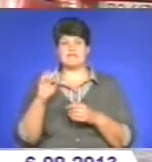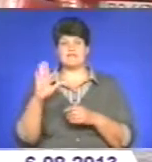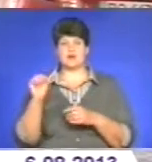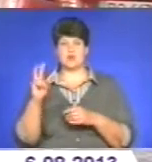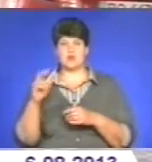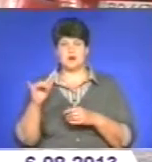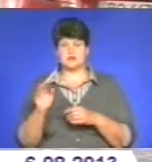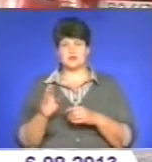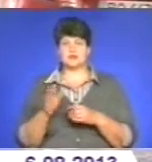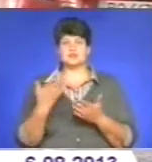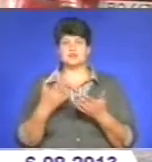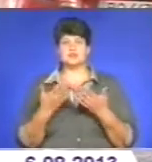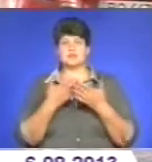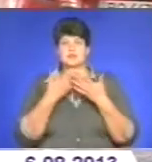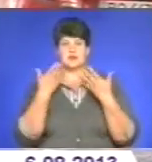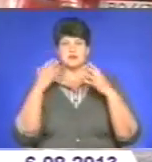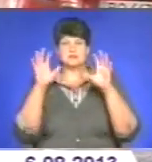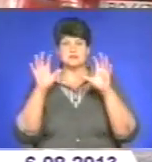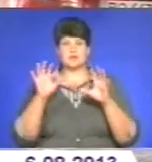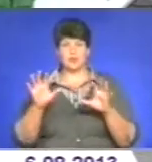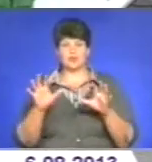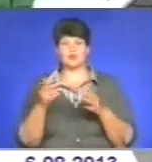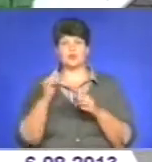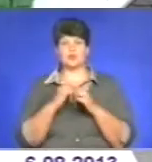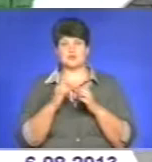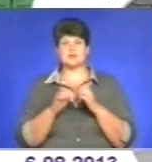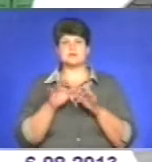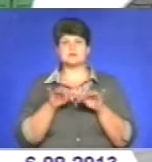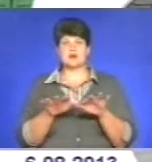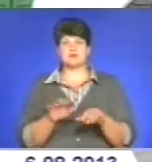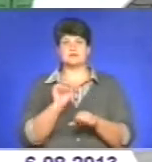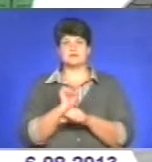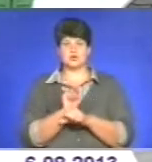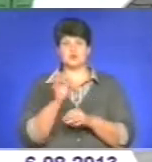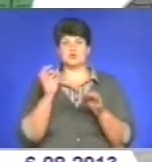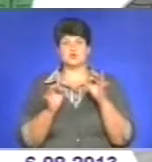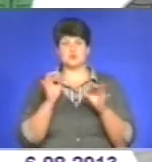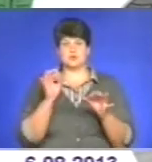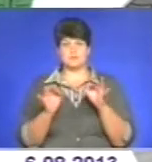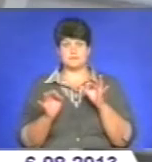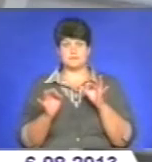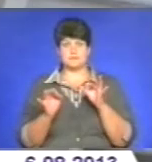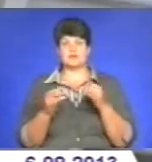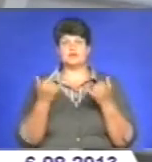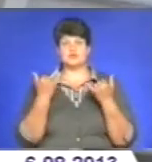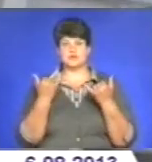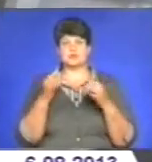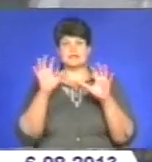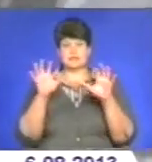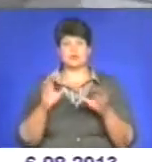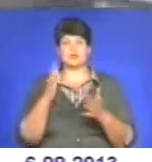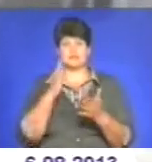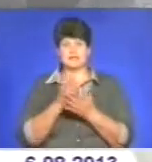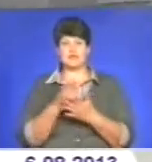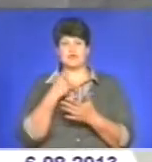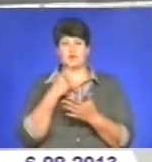порушників. Через відсутність законодавчого підґрунтя кожна справа супроводжувалася судовими позовами. Сьогодні такий закон є, кажуть у